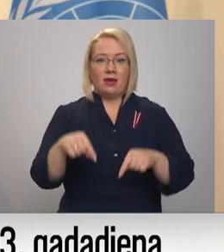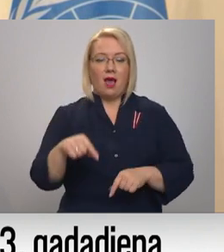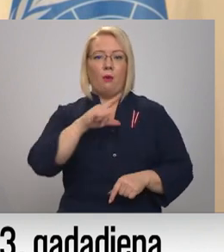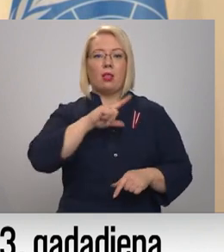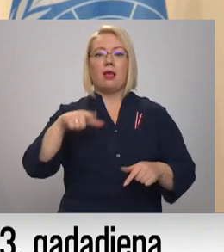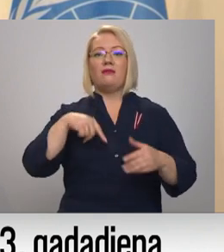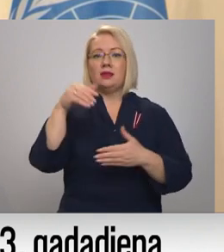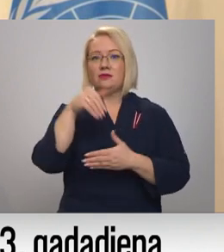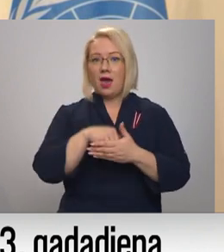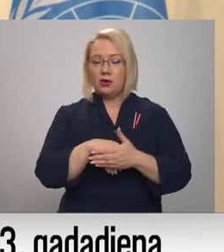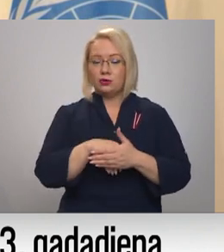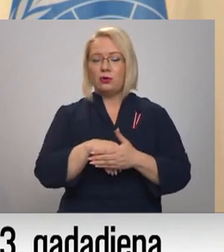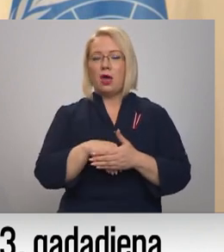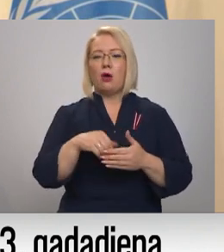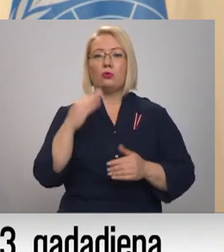vēsturu.